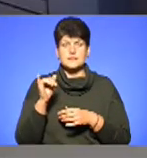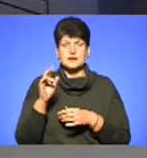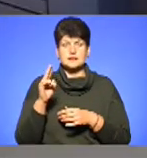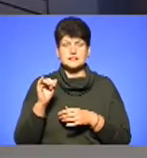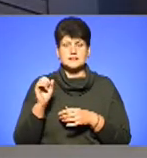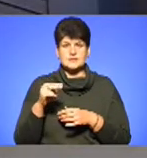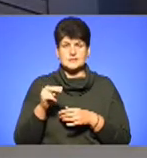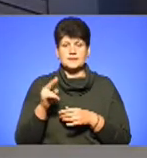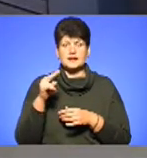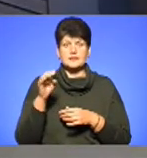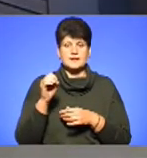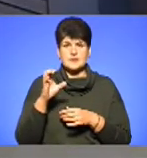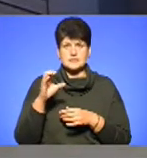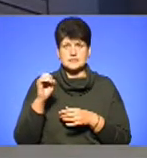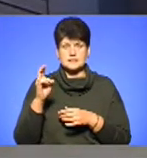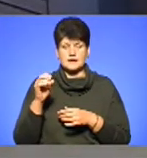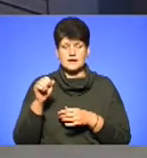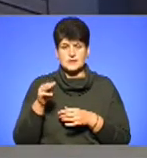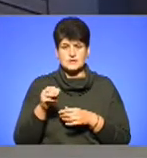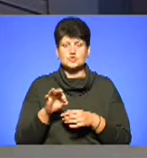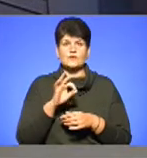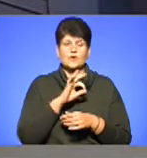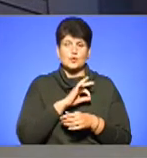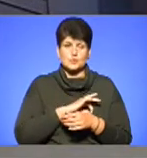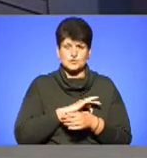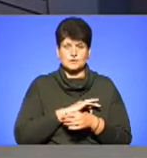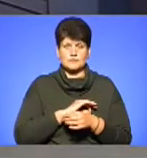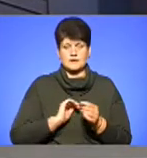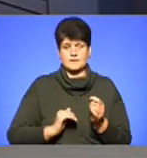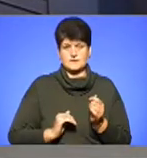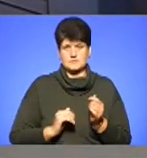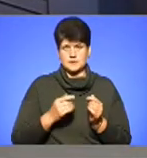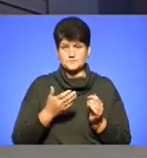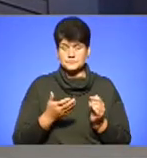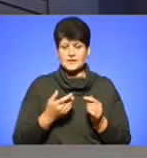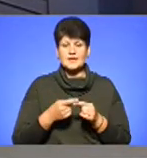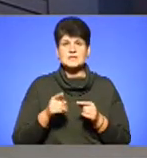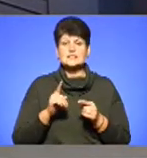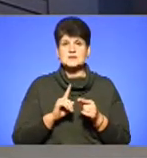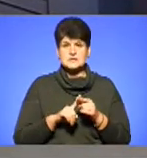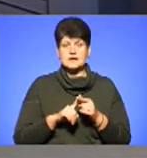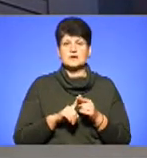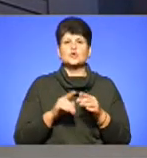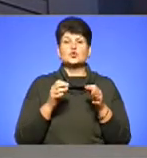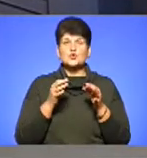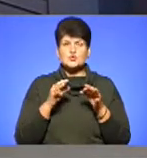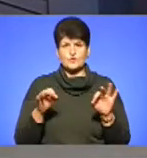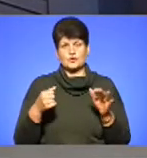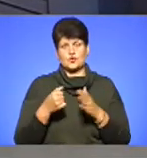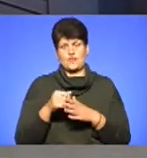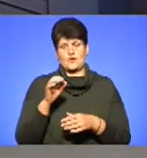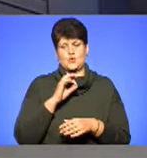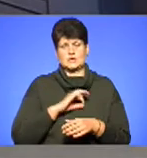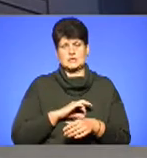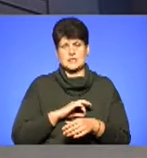десекант, що в даному випадку використовували агрофірма на цьому. Цей препарат, він дозволений до використання.